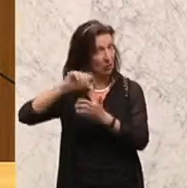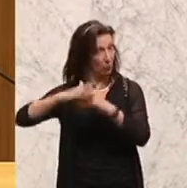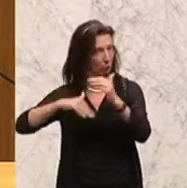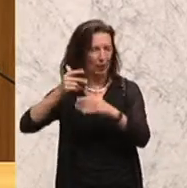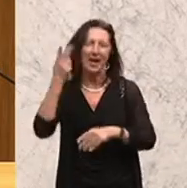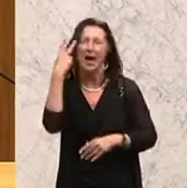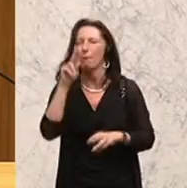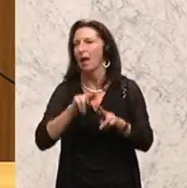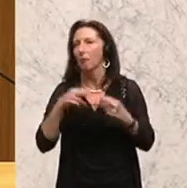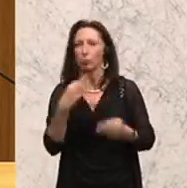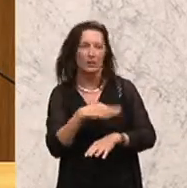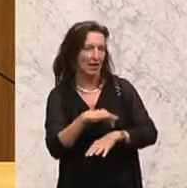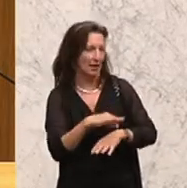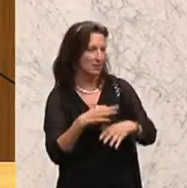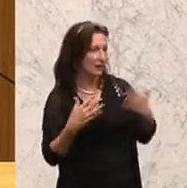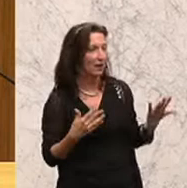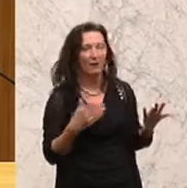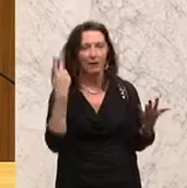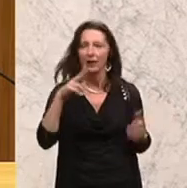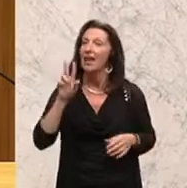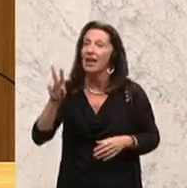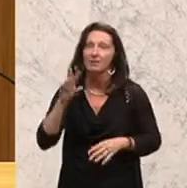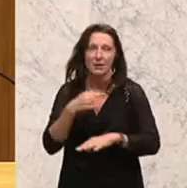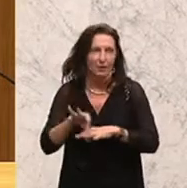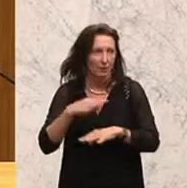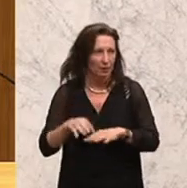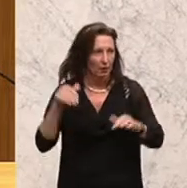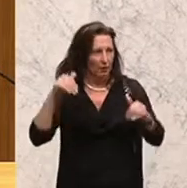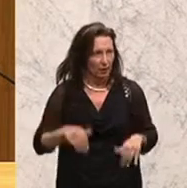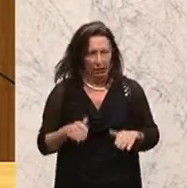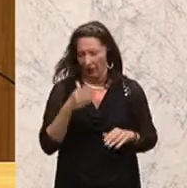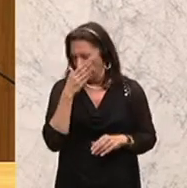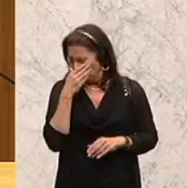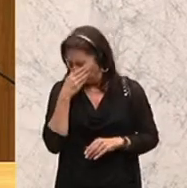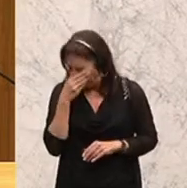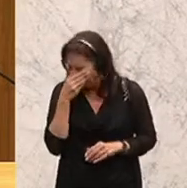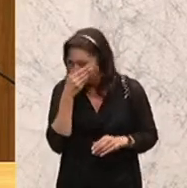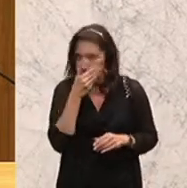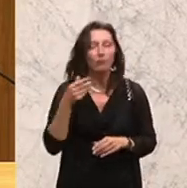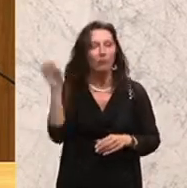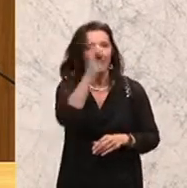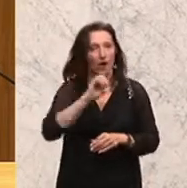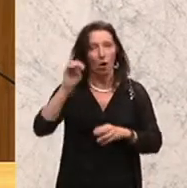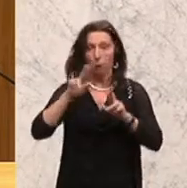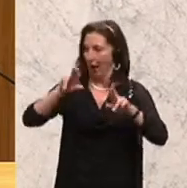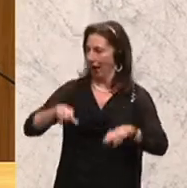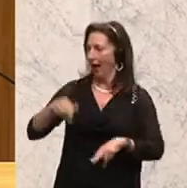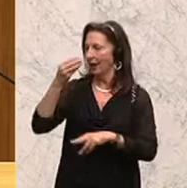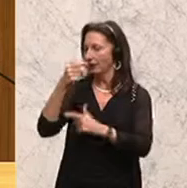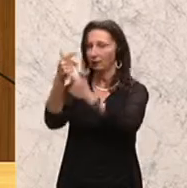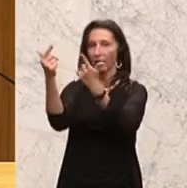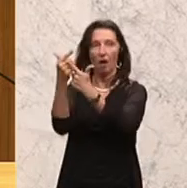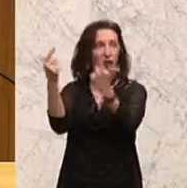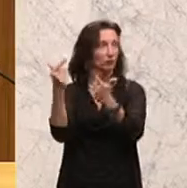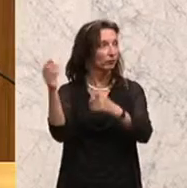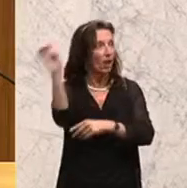Bundeskanzler, Herr Vizekanzler, Sie müssen auch in den europäischen Räten klar machen, dass wir das als europäische Verantwortung